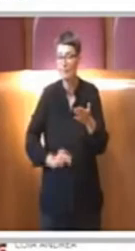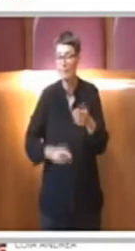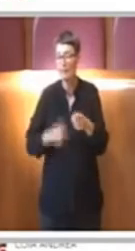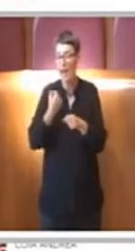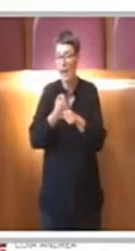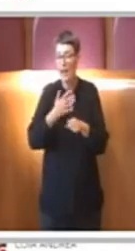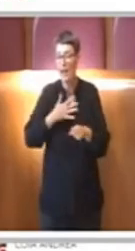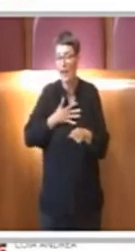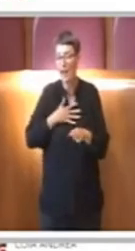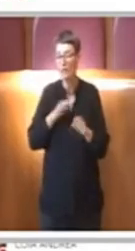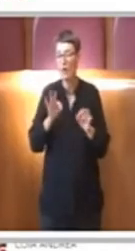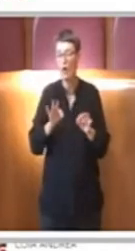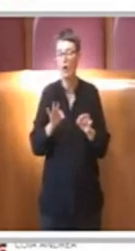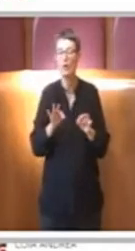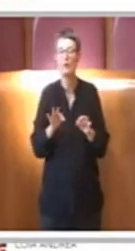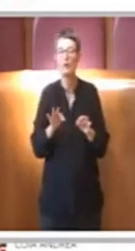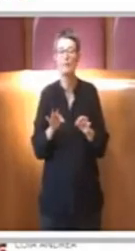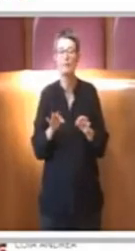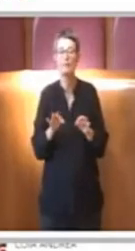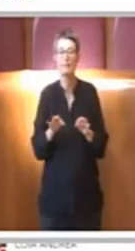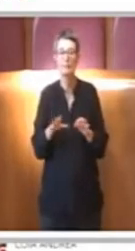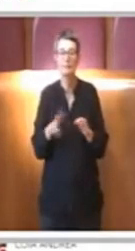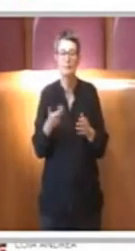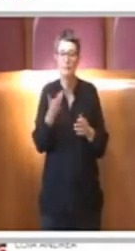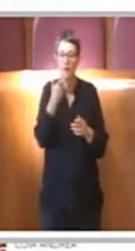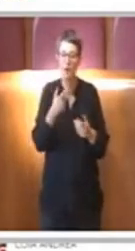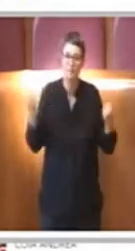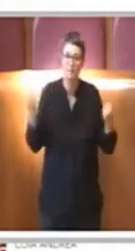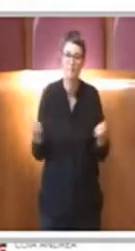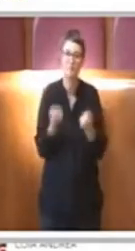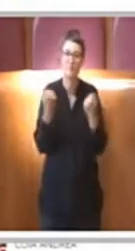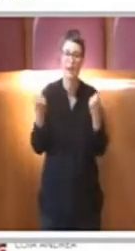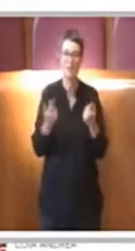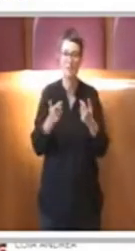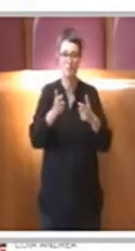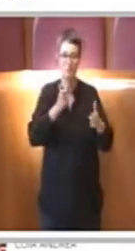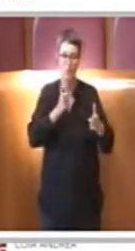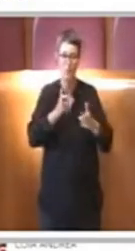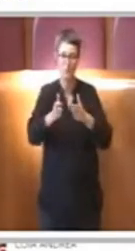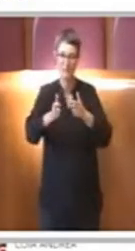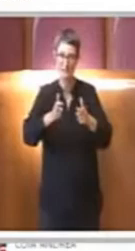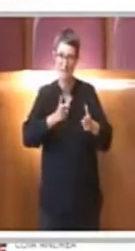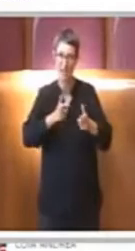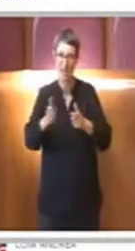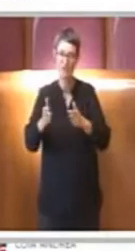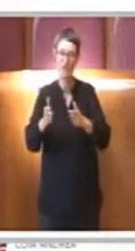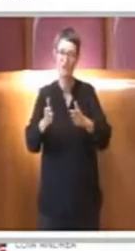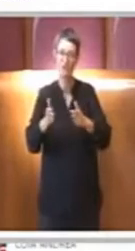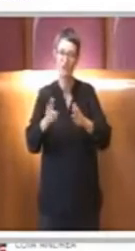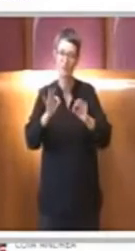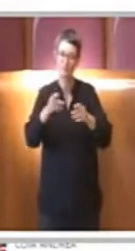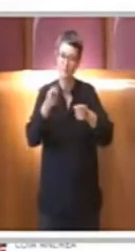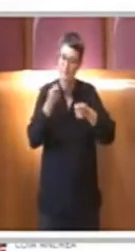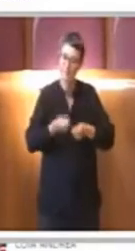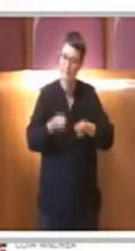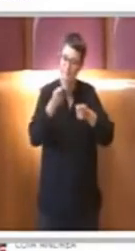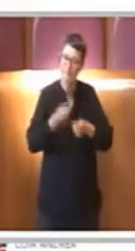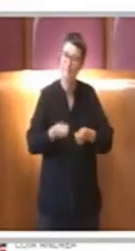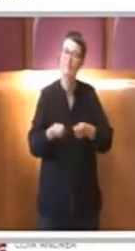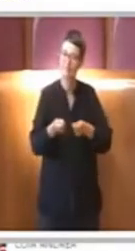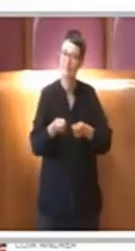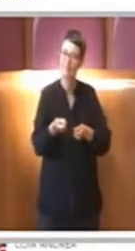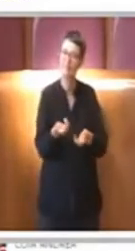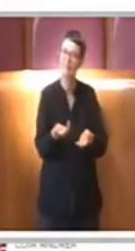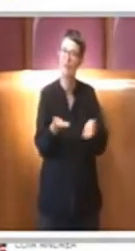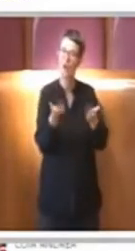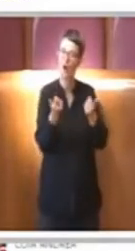potasse avanti una campagna comunicativa che incentivasse l'acquisto di prodotti commerciali di